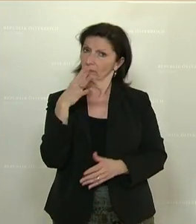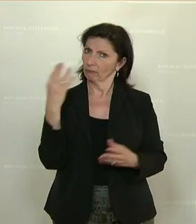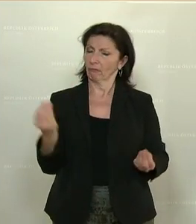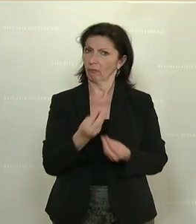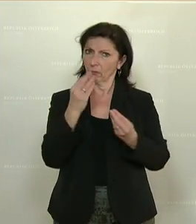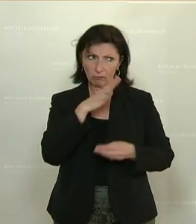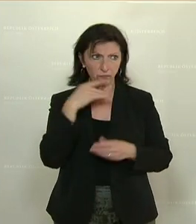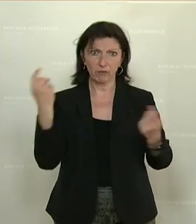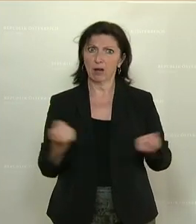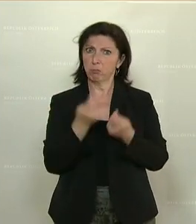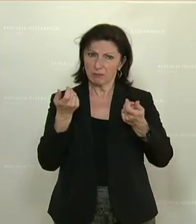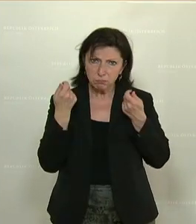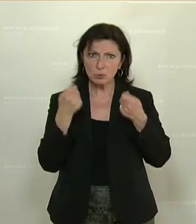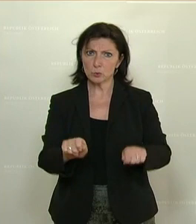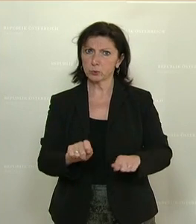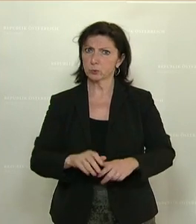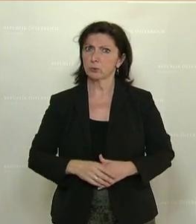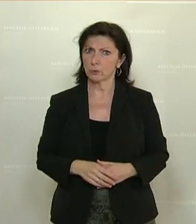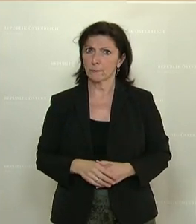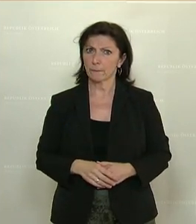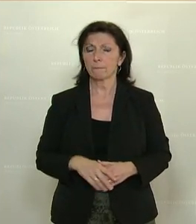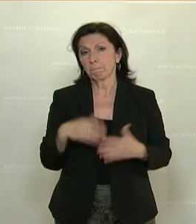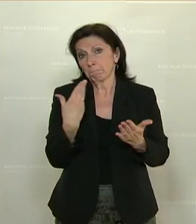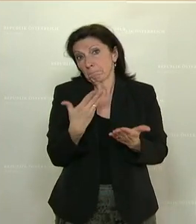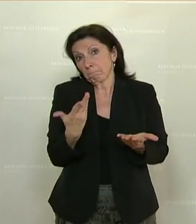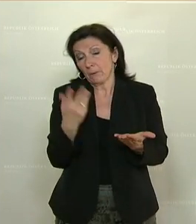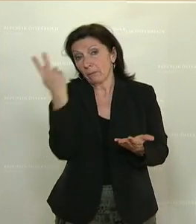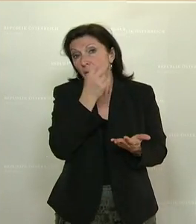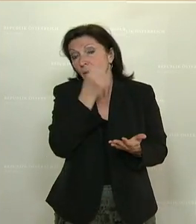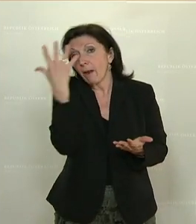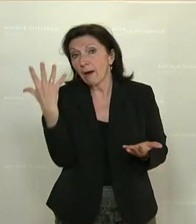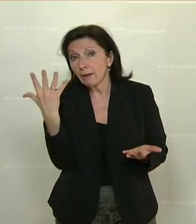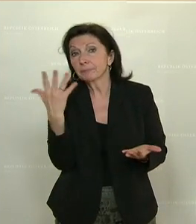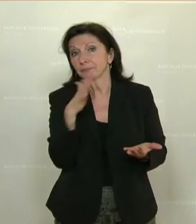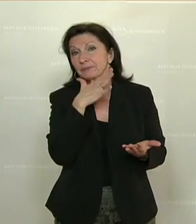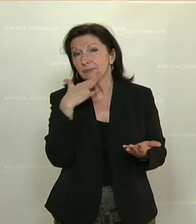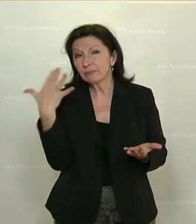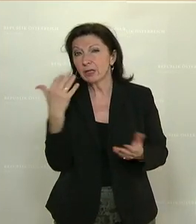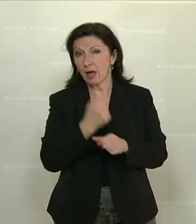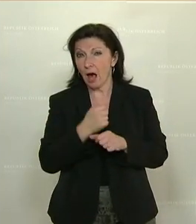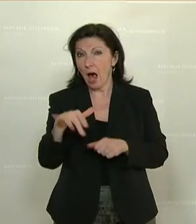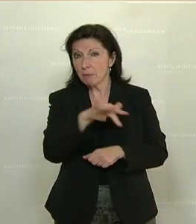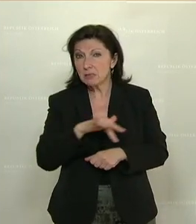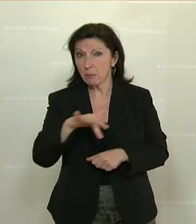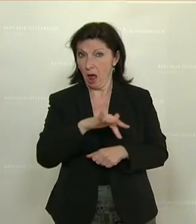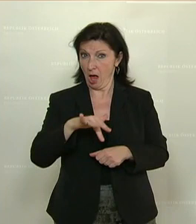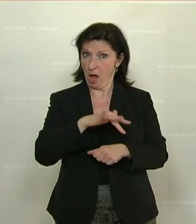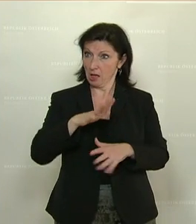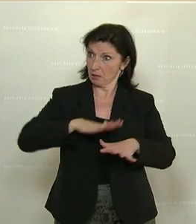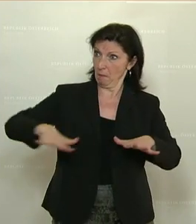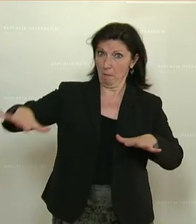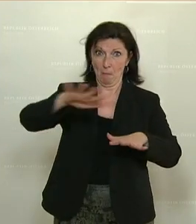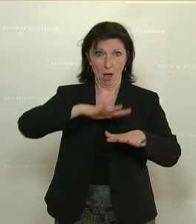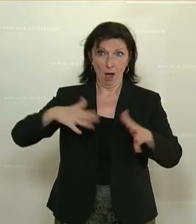Existenz gekostet. Und natürlich damit auch sehr viele Arbeitsplätze im ländlichen Raum zerstört.